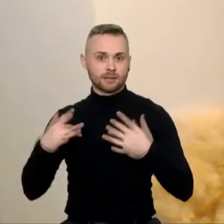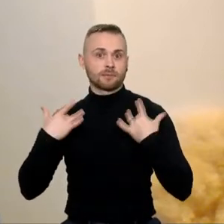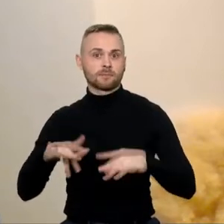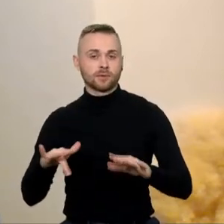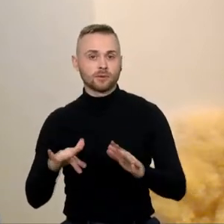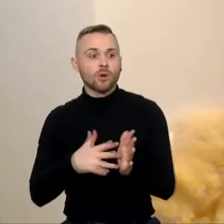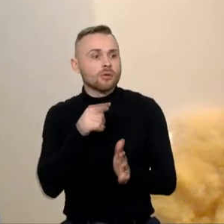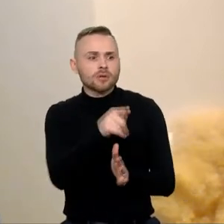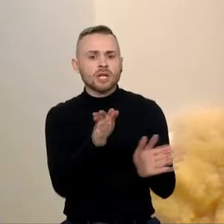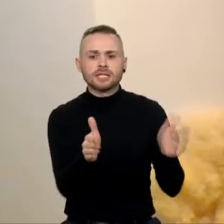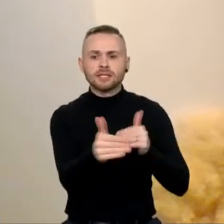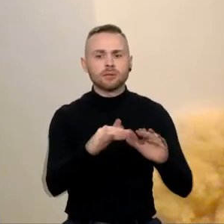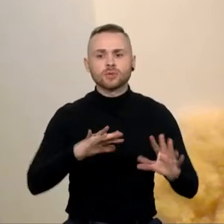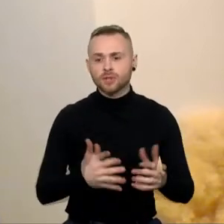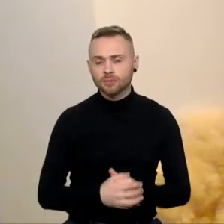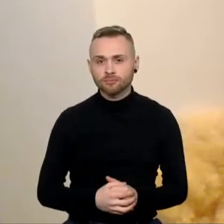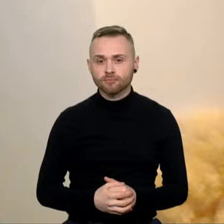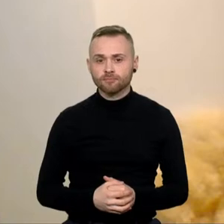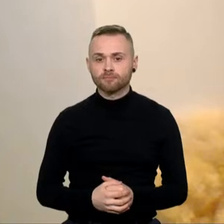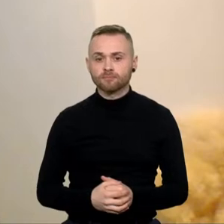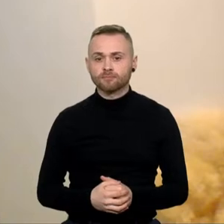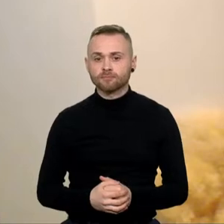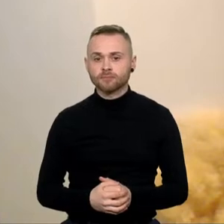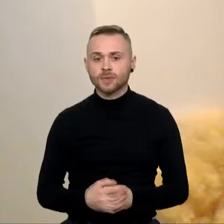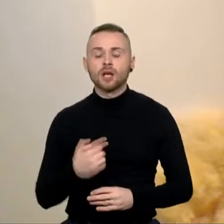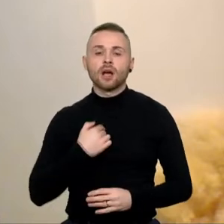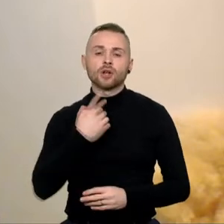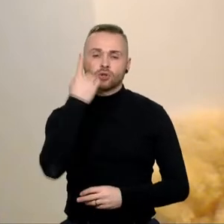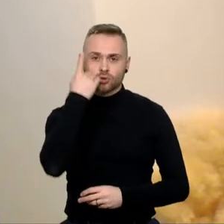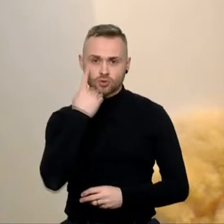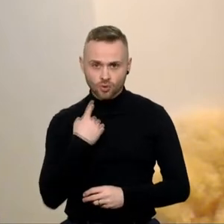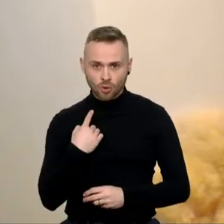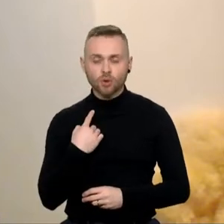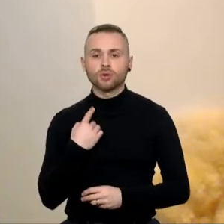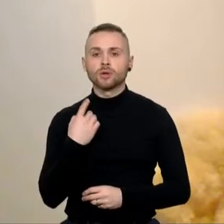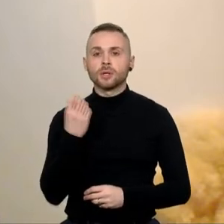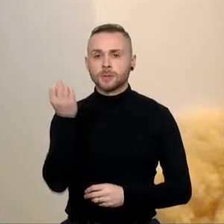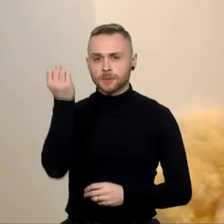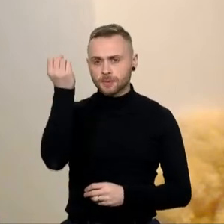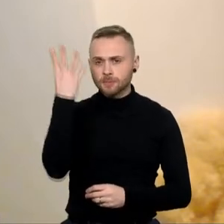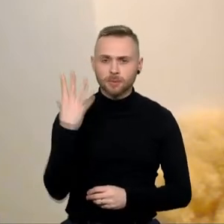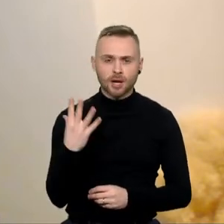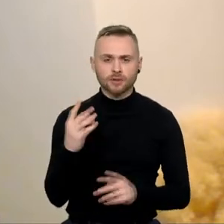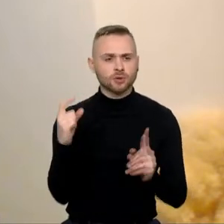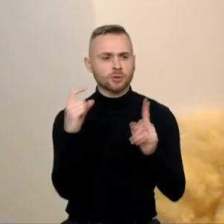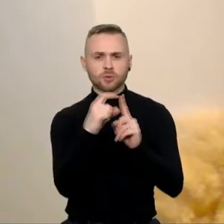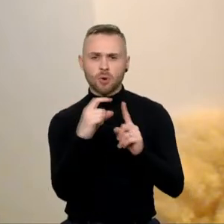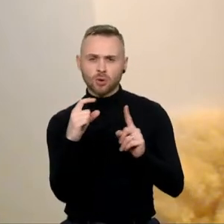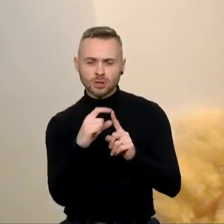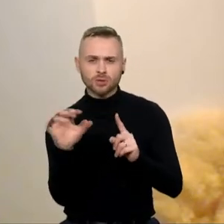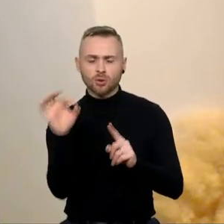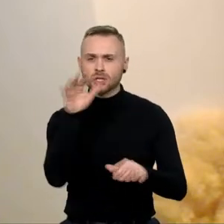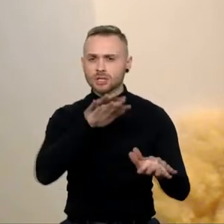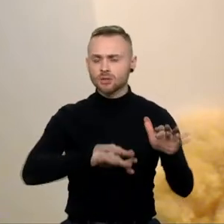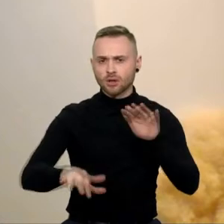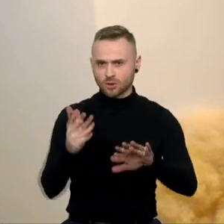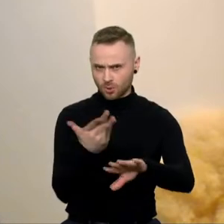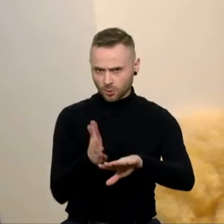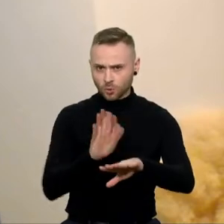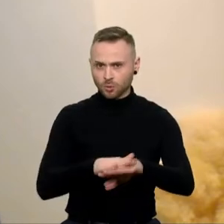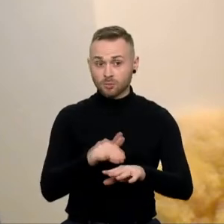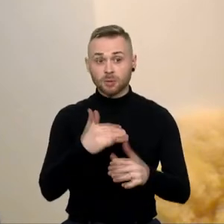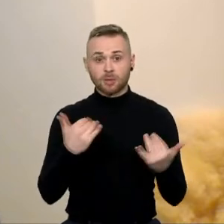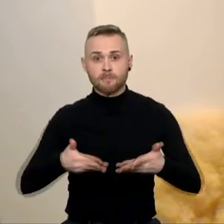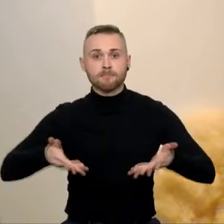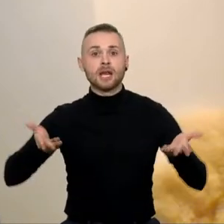Na, tikrai labai norėtųsi suvokimo, ką reiškia sudėtinga geopolitinė situacija. Ir tai reiškia, kad ne pusę metų iki rinkimų,